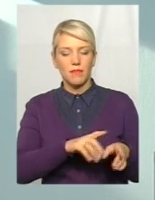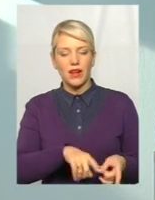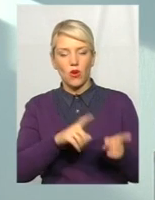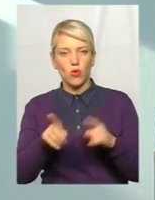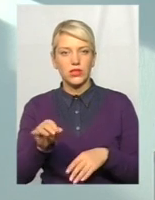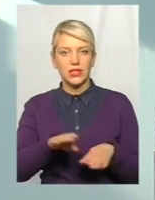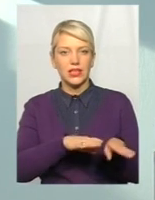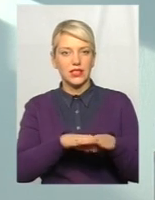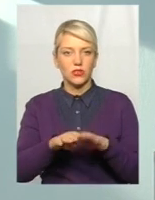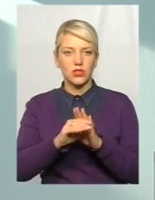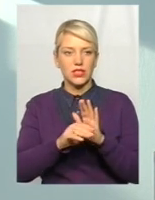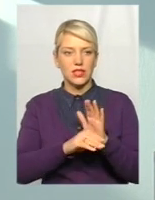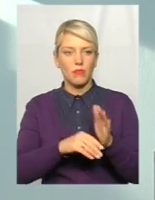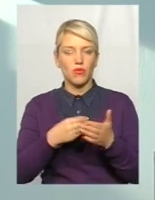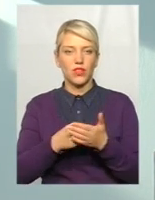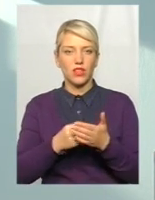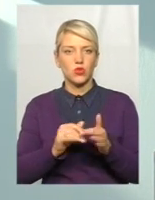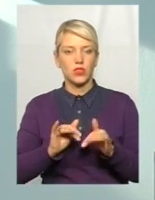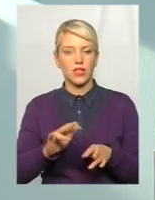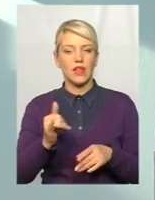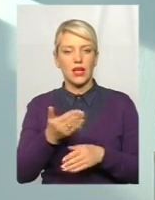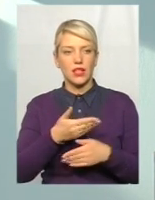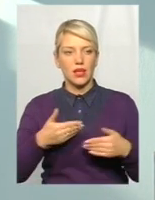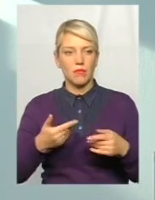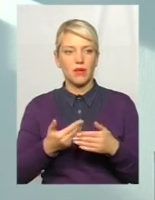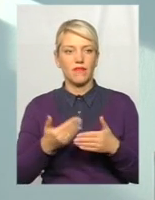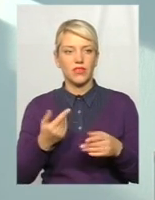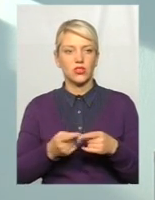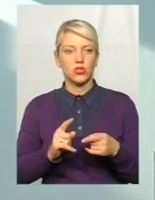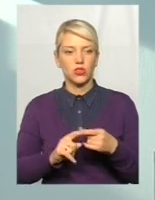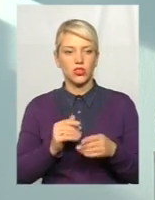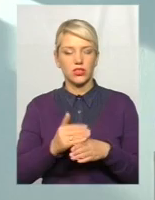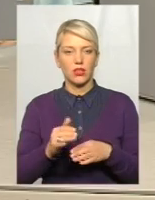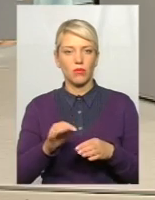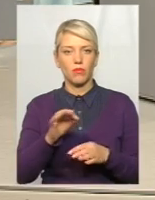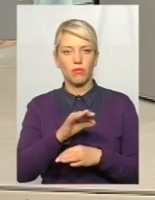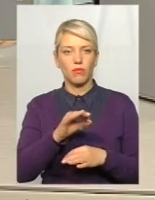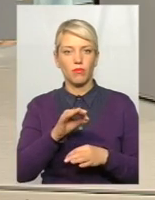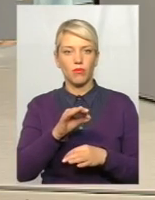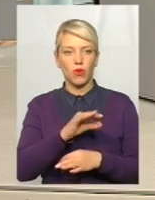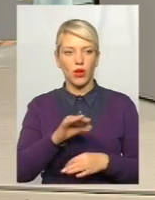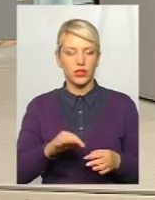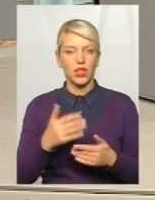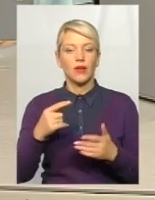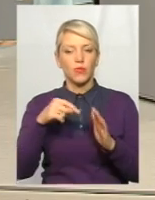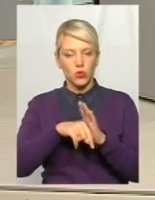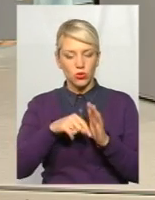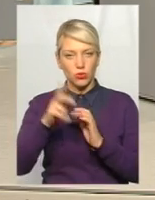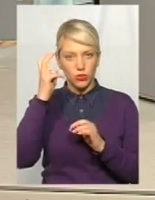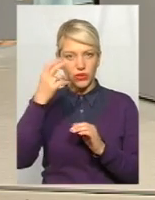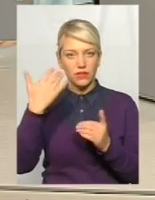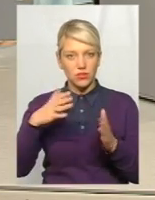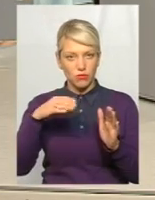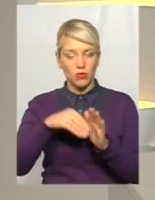фінансово-позиску діяльності. І ми якраз виконавці цієї частини проєкту. Тобто в Києві вже запроваджується по етапу. Так, воно